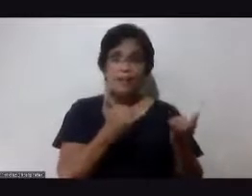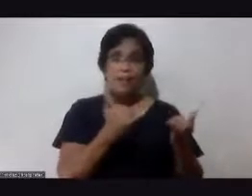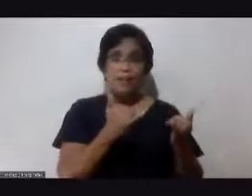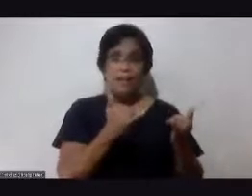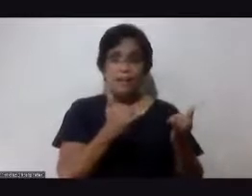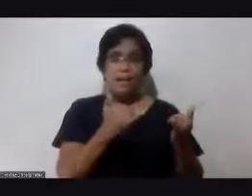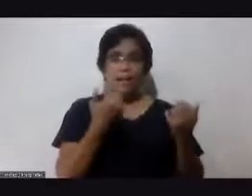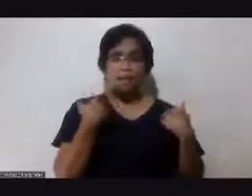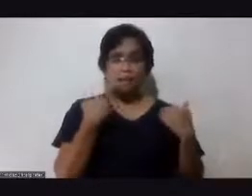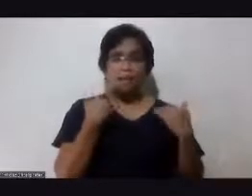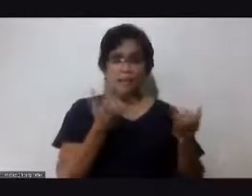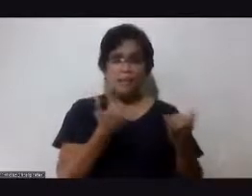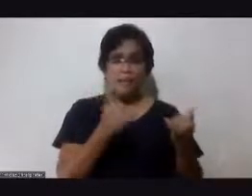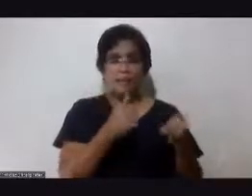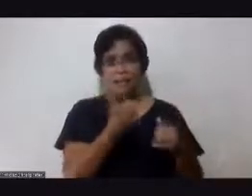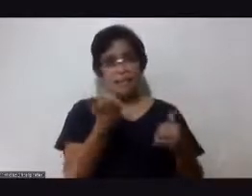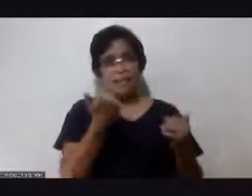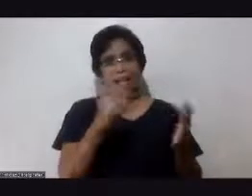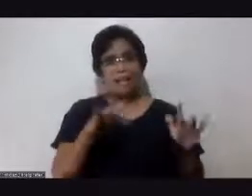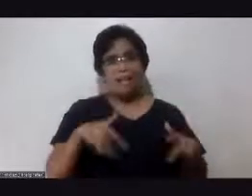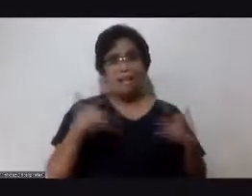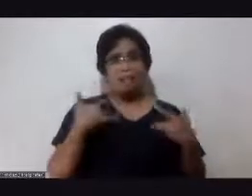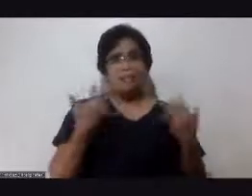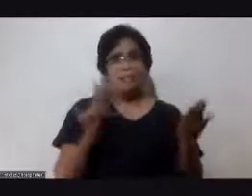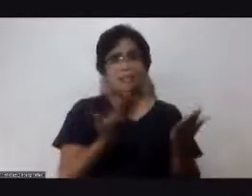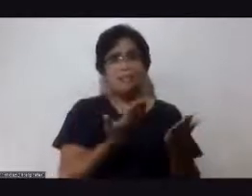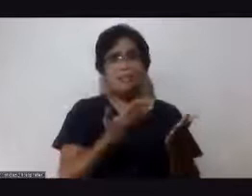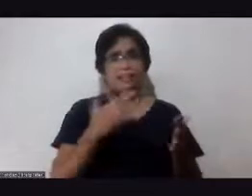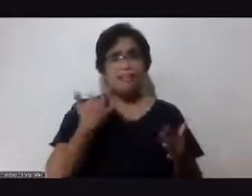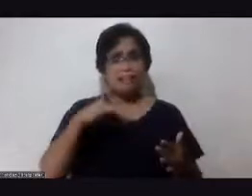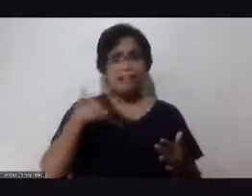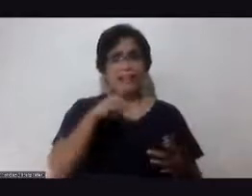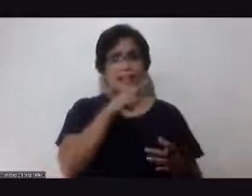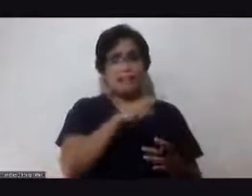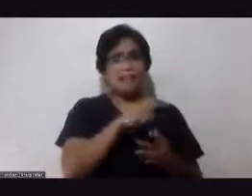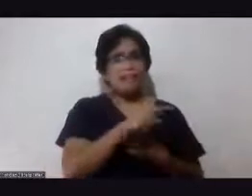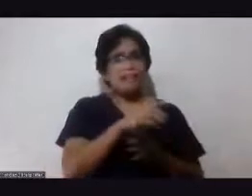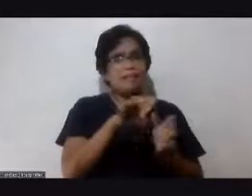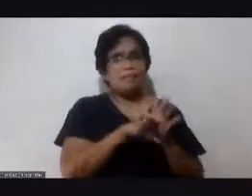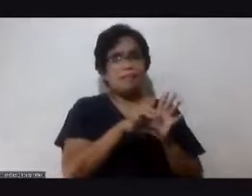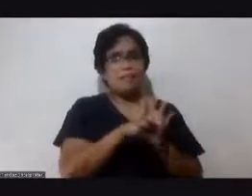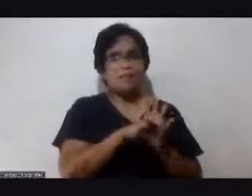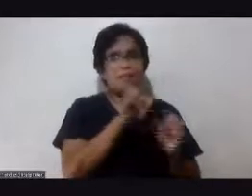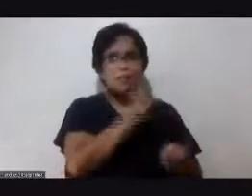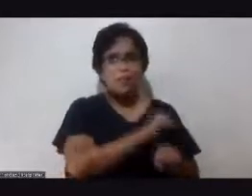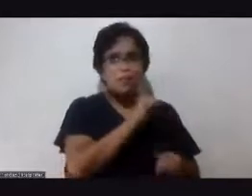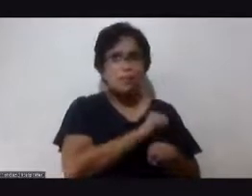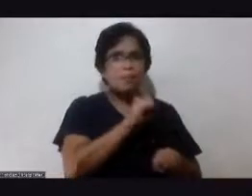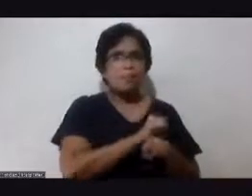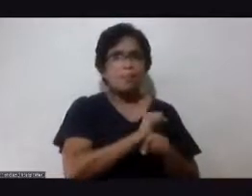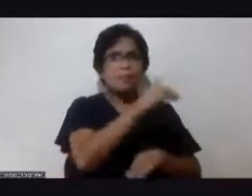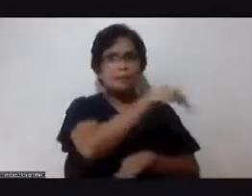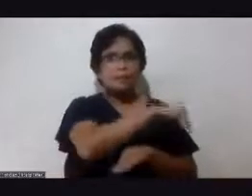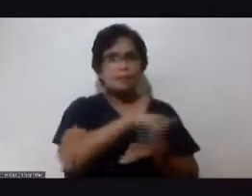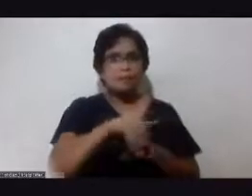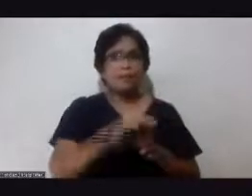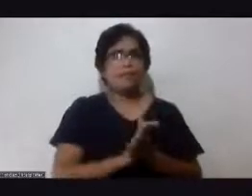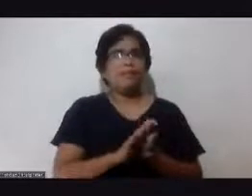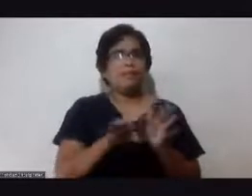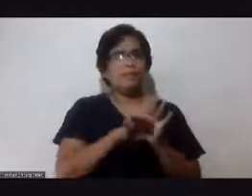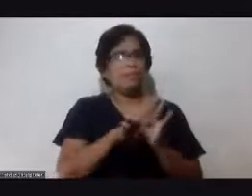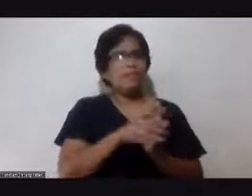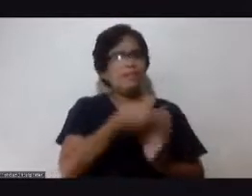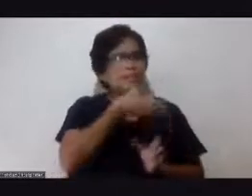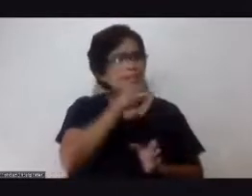panggabi ganong klase papaano nga ba yun at yung ating mga iniinom na katulad ng tinutukoy mo mas masarap kasi at bukang